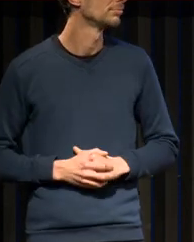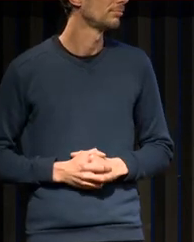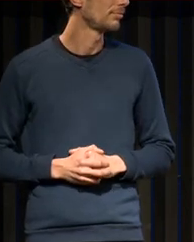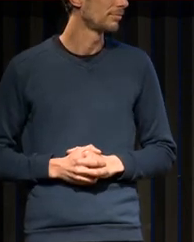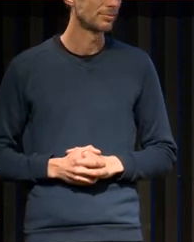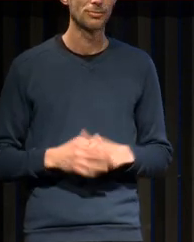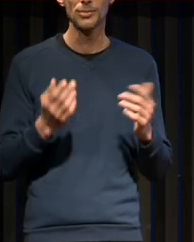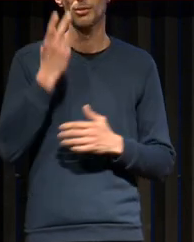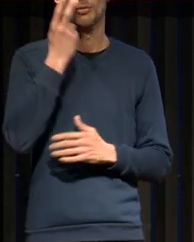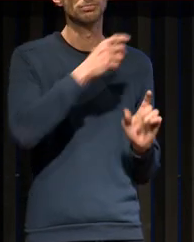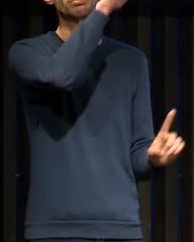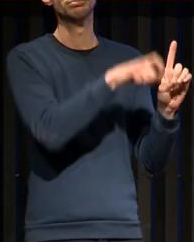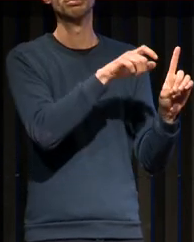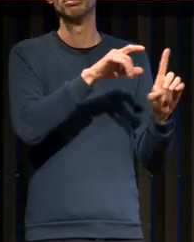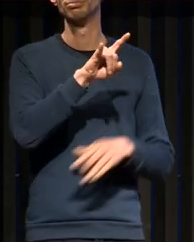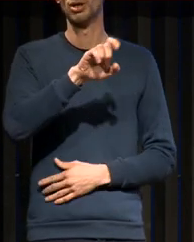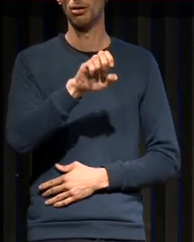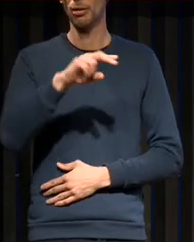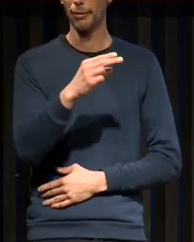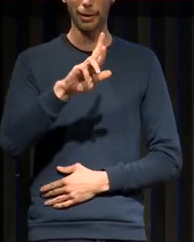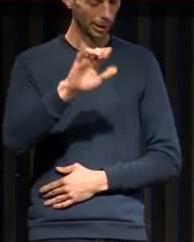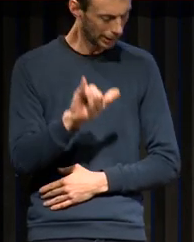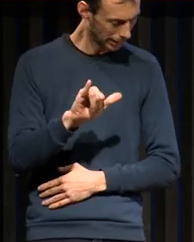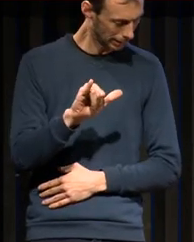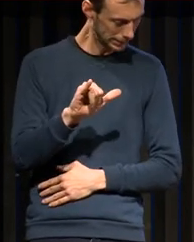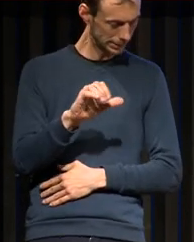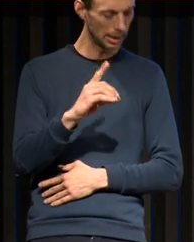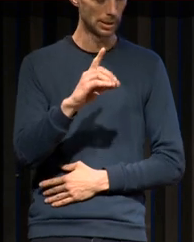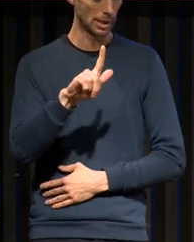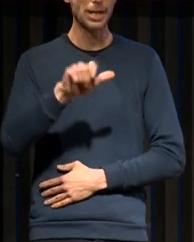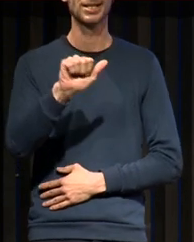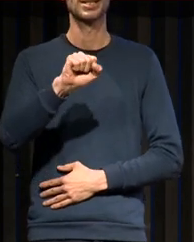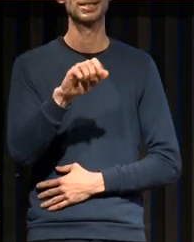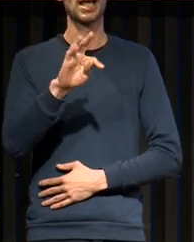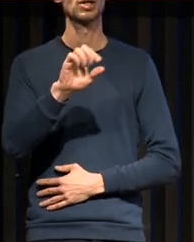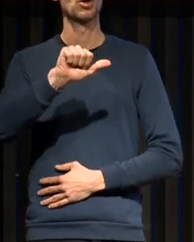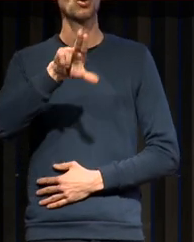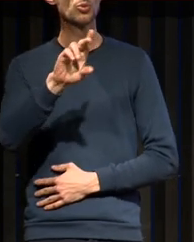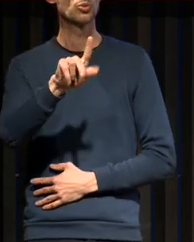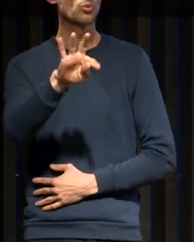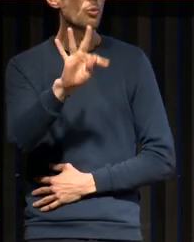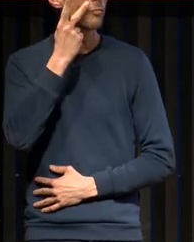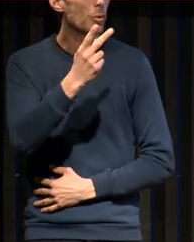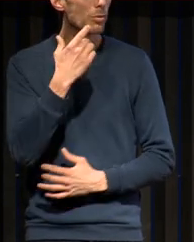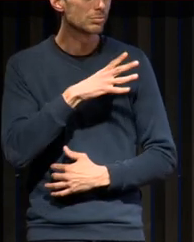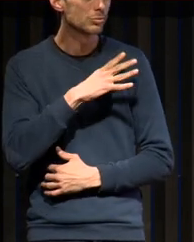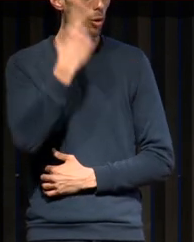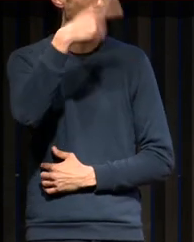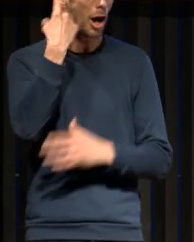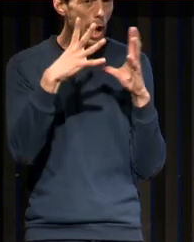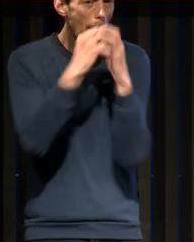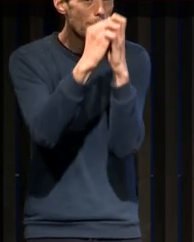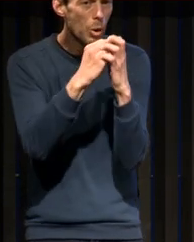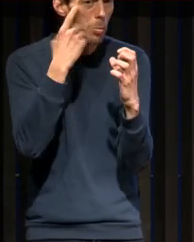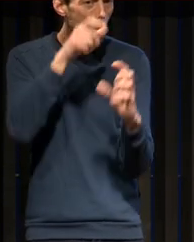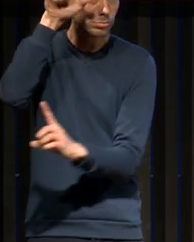Avec la figure d'Henri Gasto. Alors pourquoi je vous ai mis une tête réduite, une sensace, en parlant d'Henri Gasto ? Henri